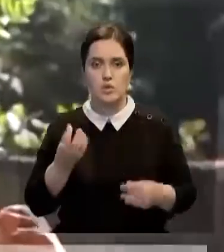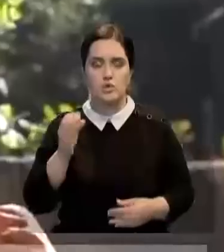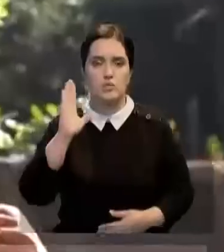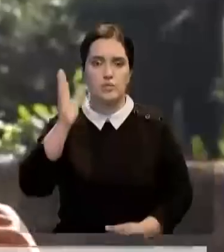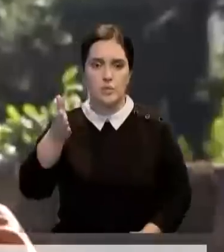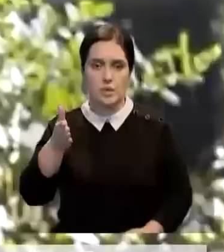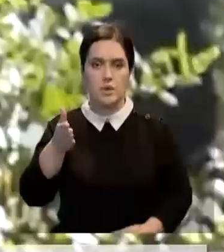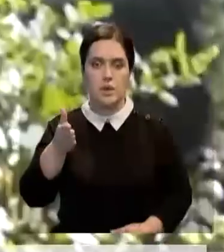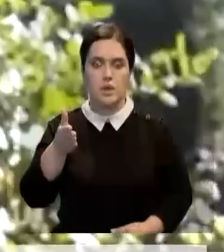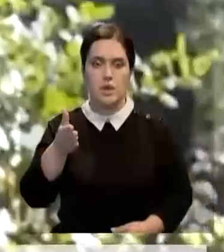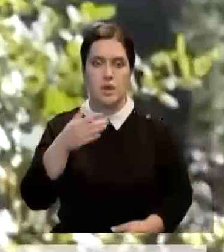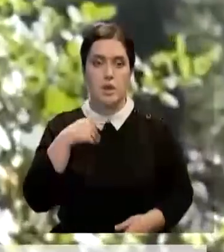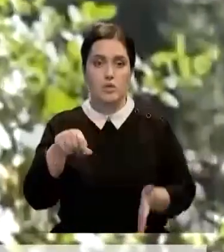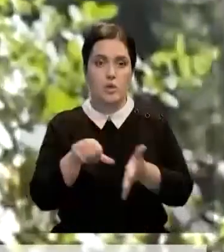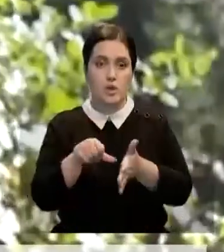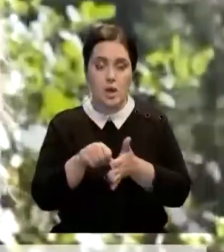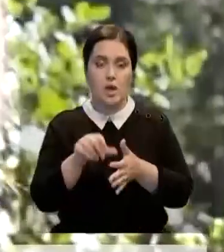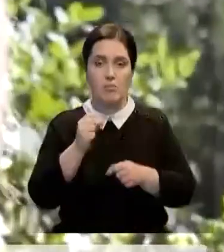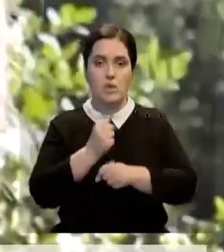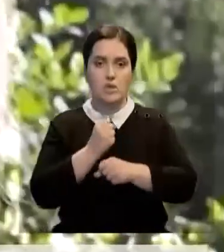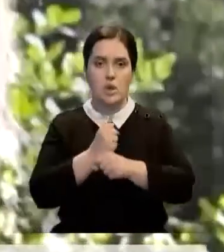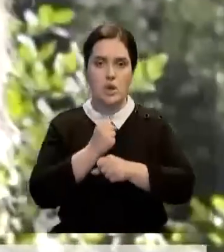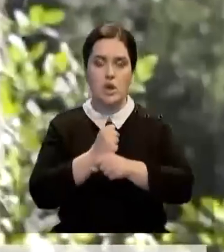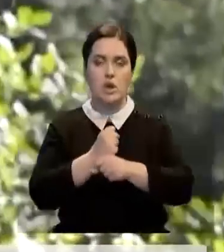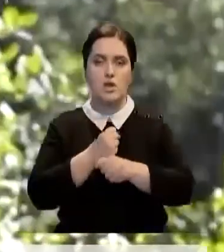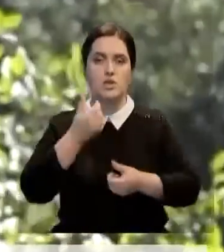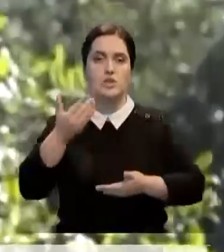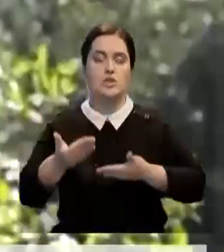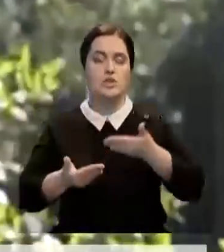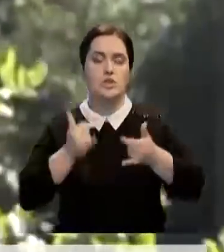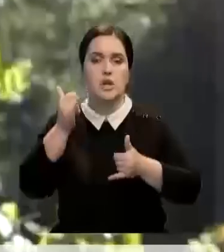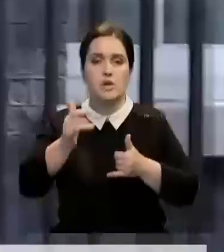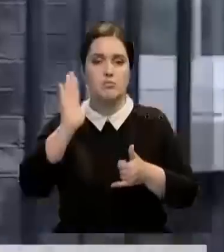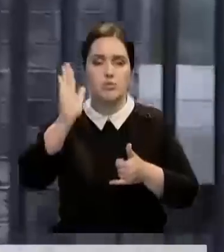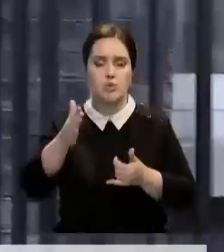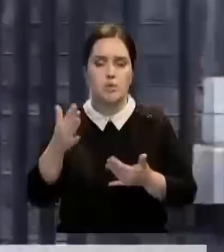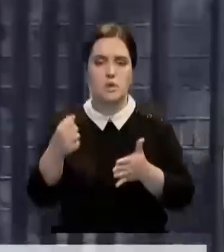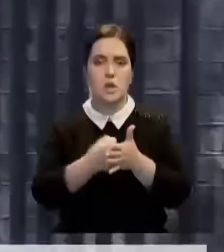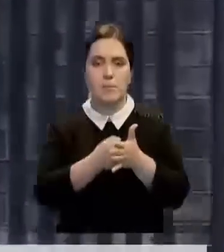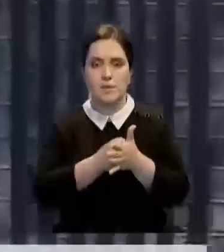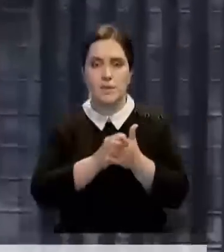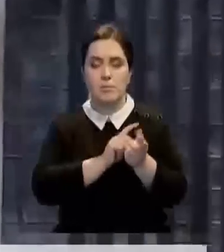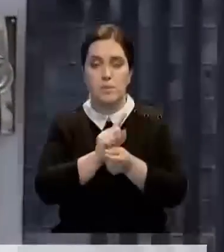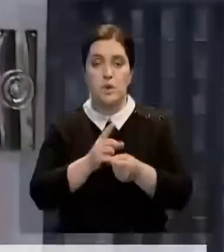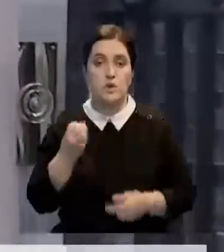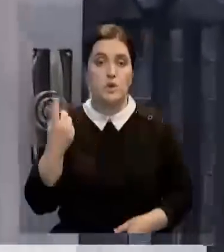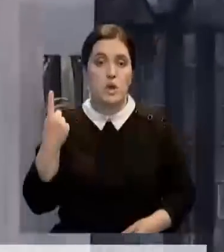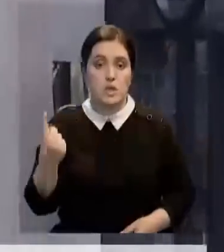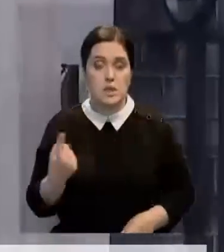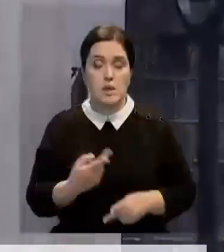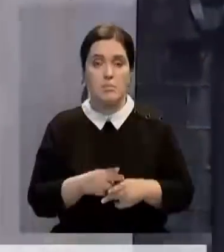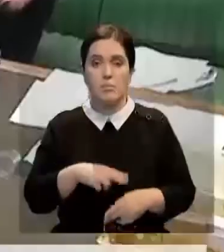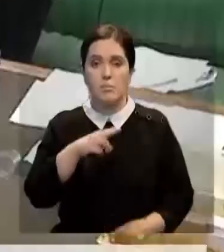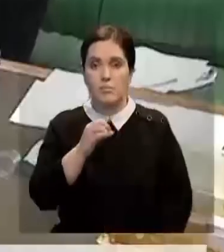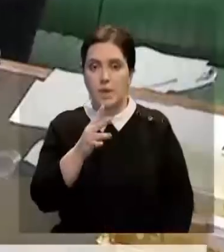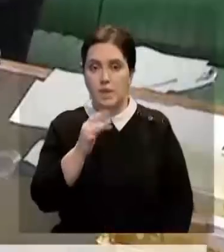впереди. Я тот кандидат, который может сделать твердый шаг в будущее и добиться перемен. Еще один потенциальный премьер –